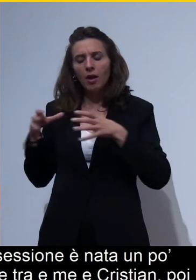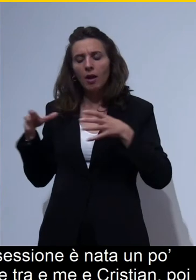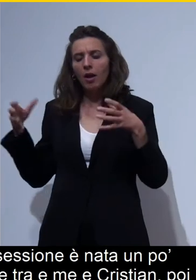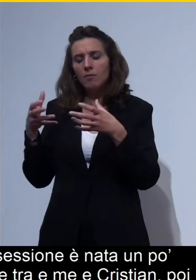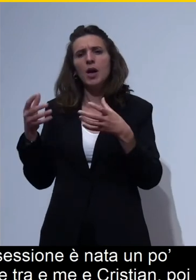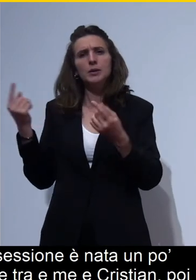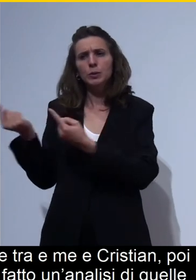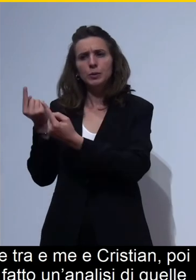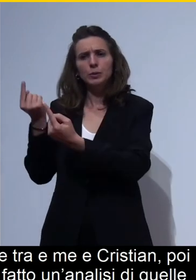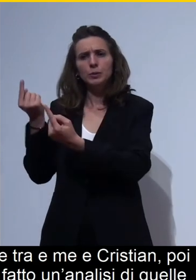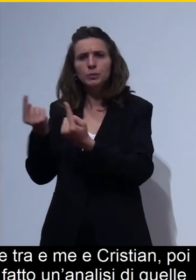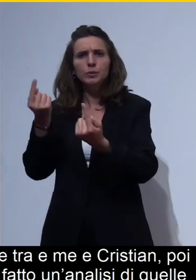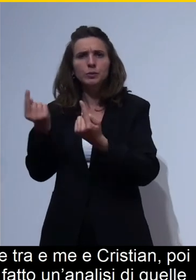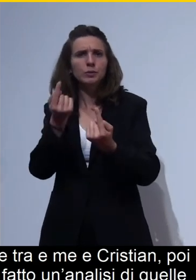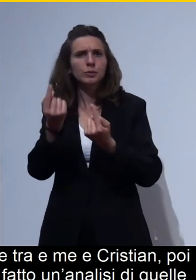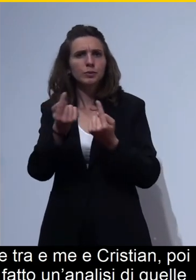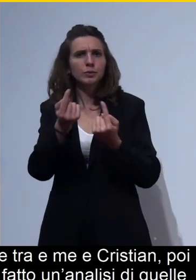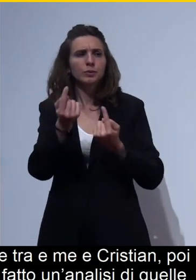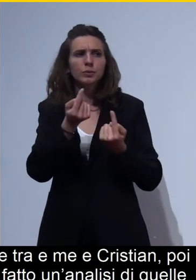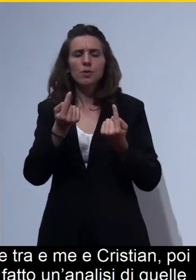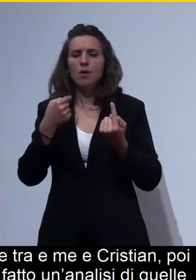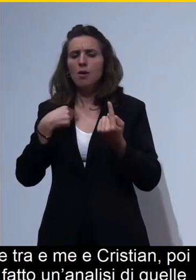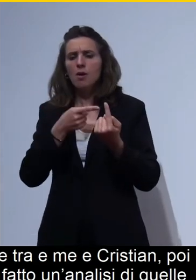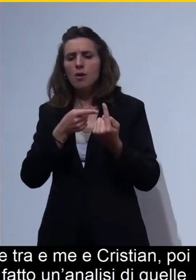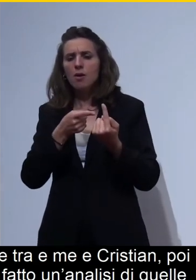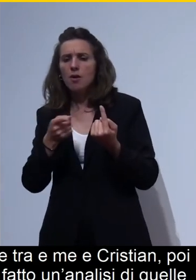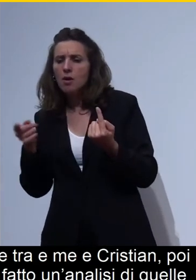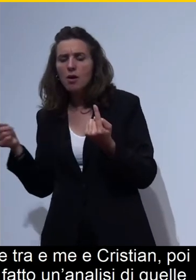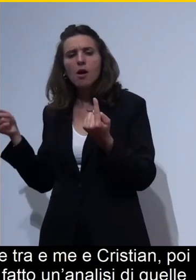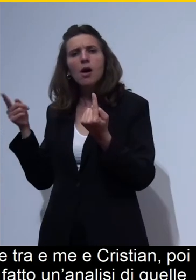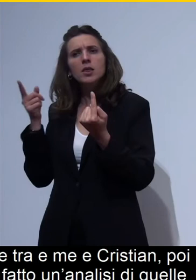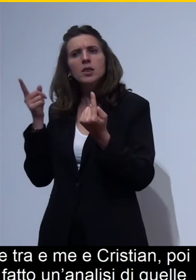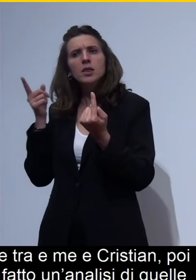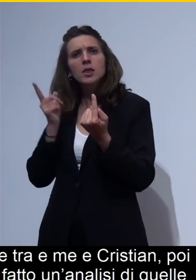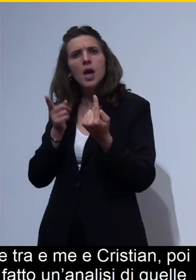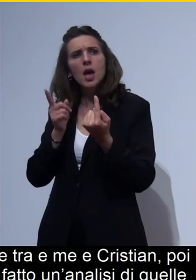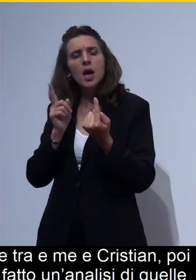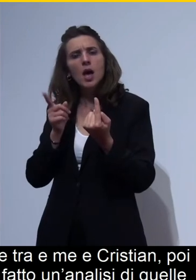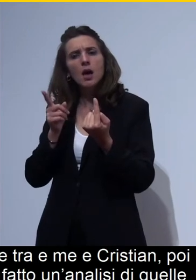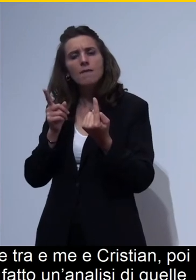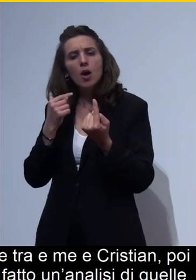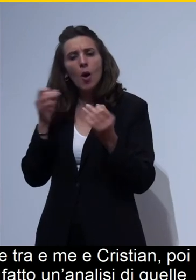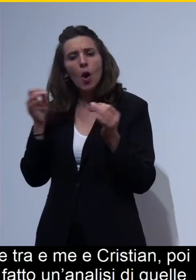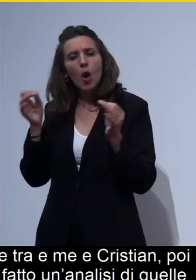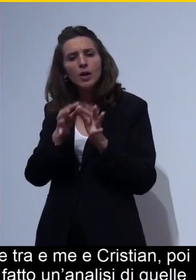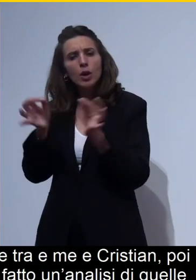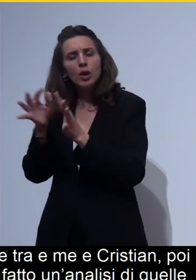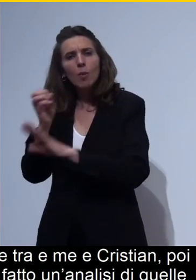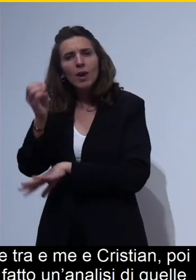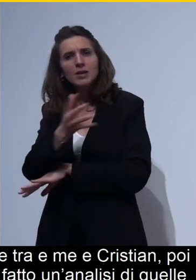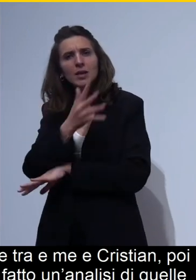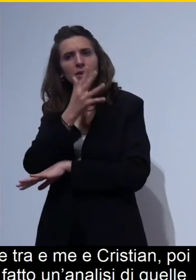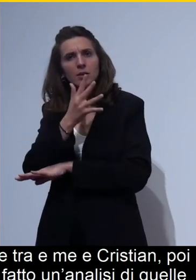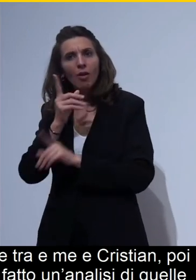situazioni in cui si debbono in qualche modo realizzare presentazioni. Per scelta